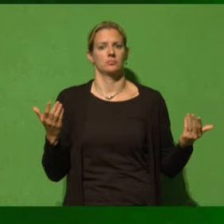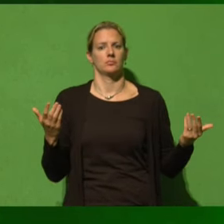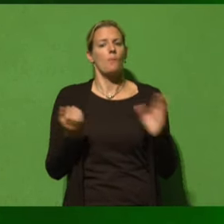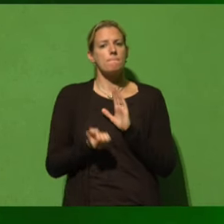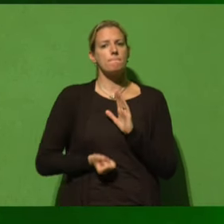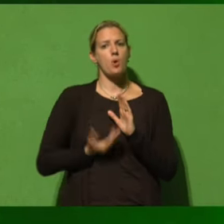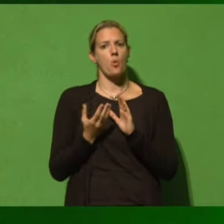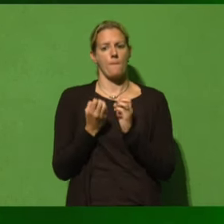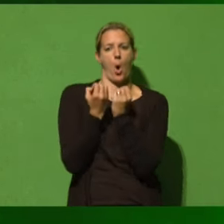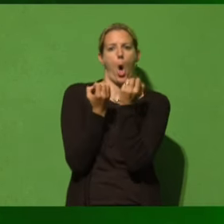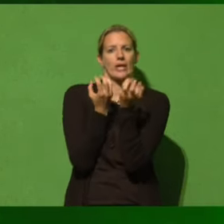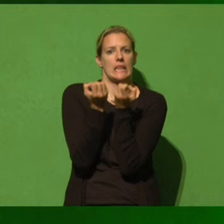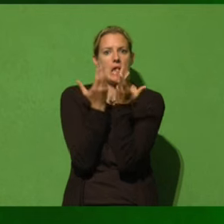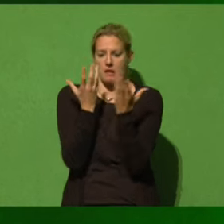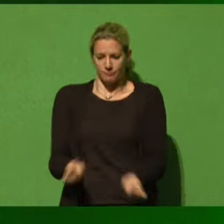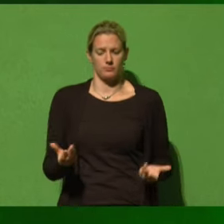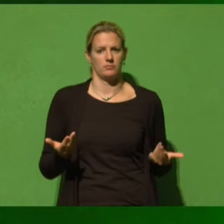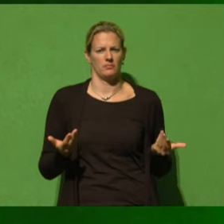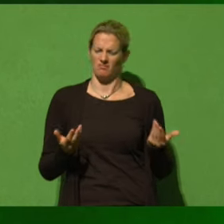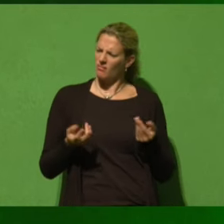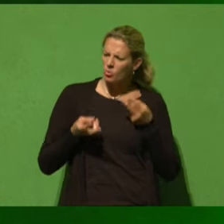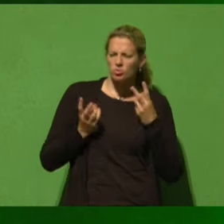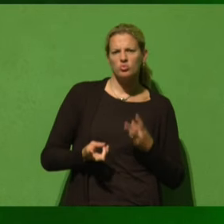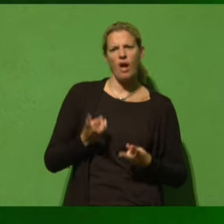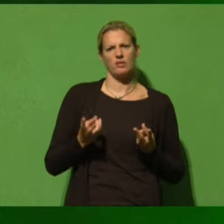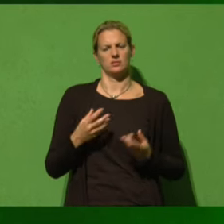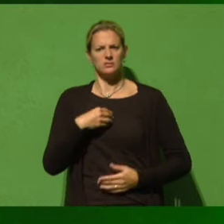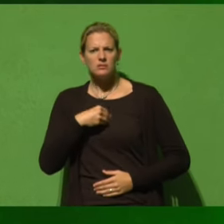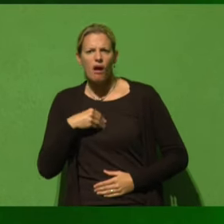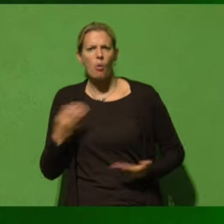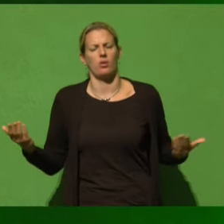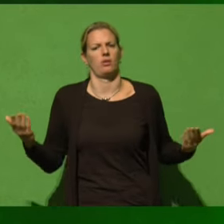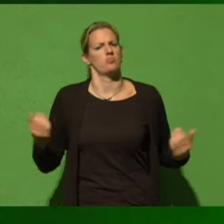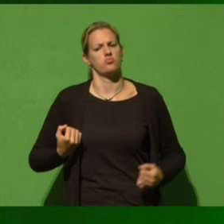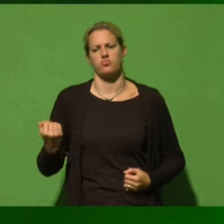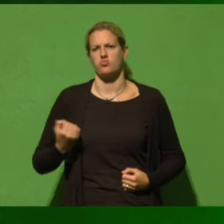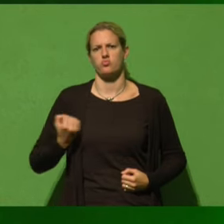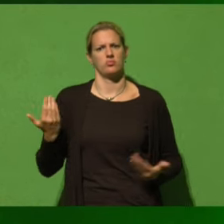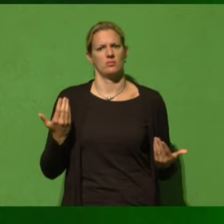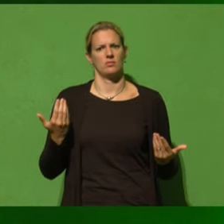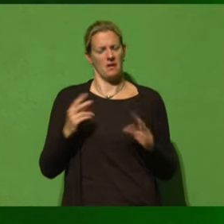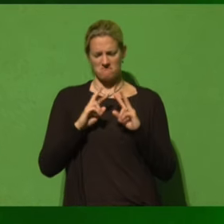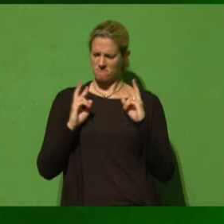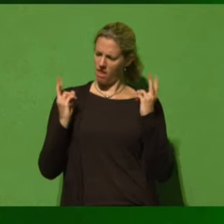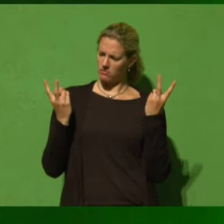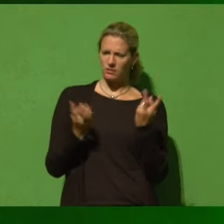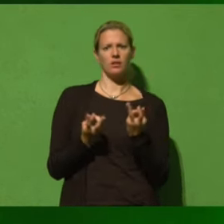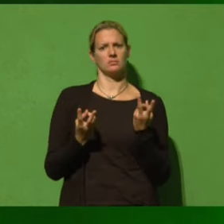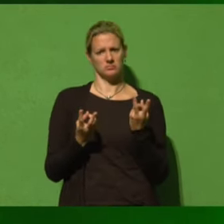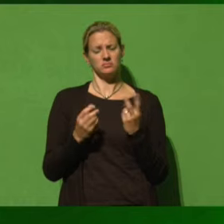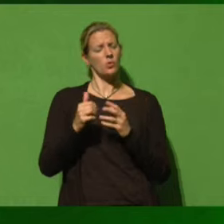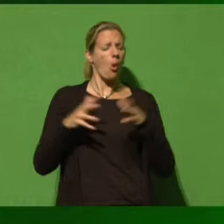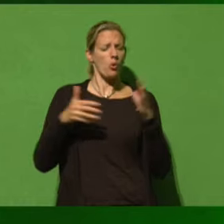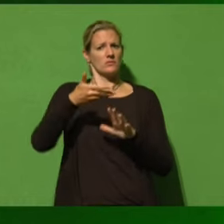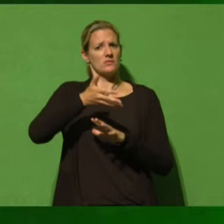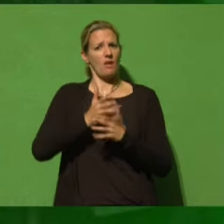ist bitter und traurig, und auch eine moralische Frage, wenn wir einen erheblichen Teil des Artenbestands dieses Planeten zerstören. Aber